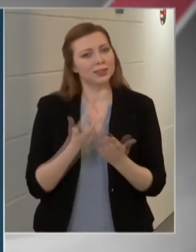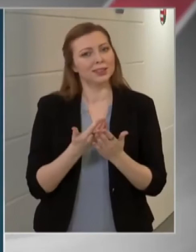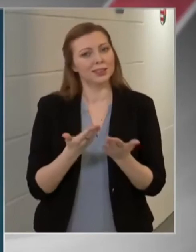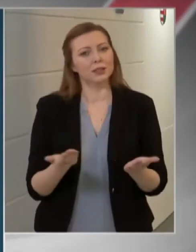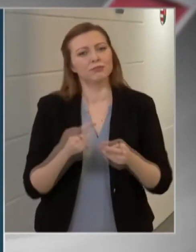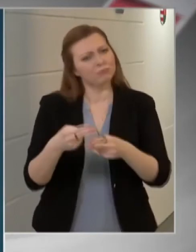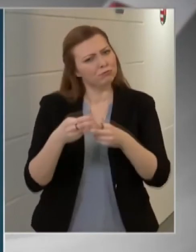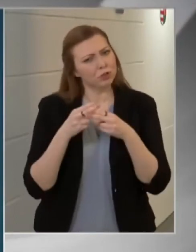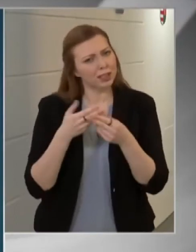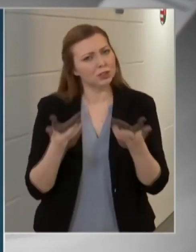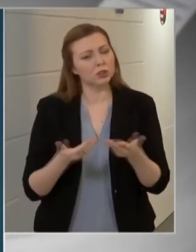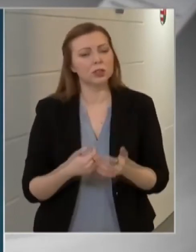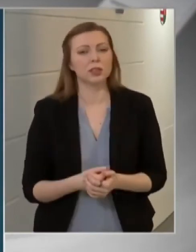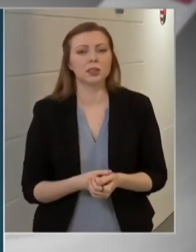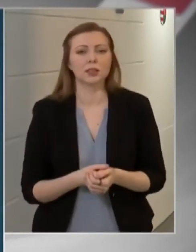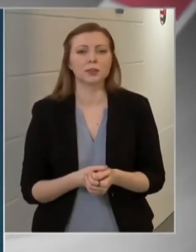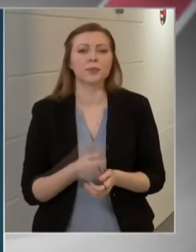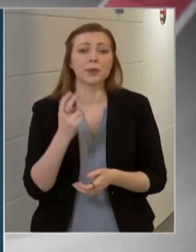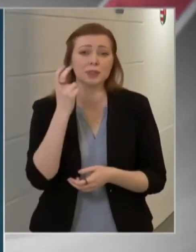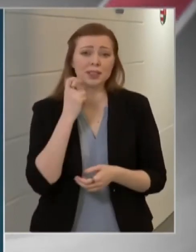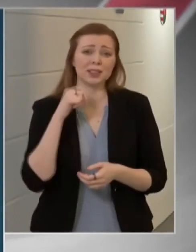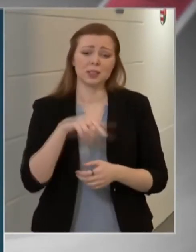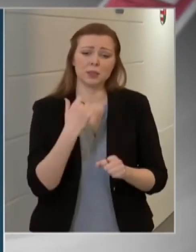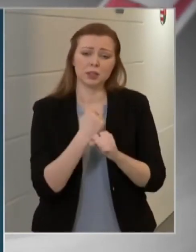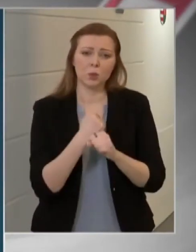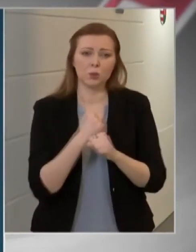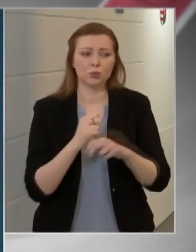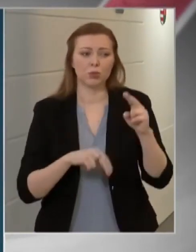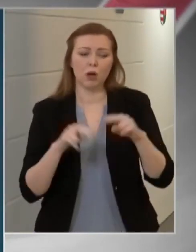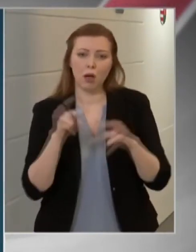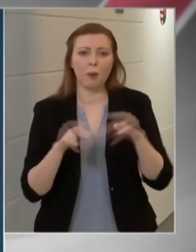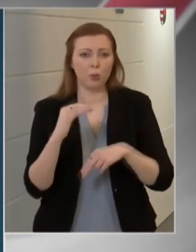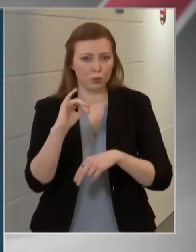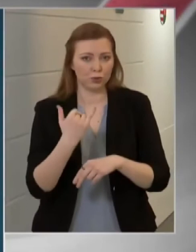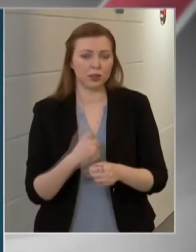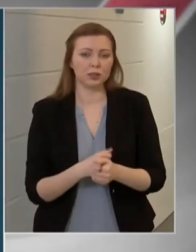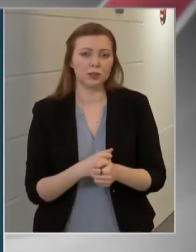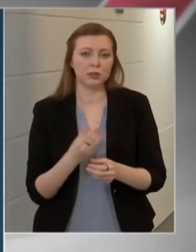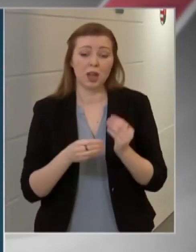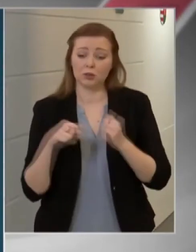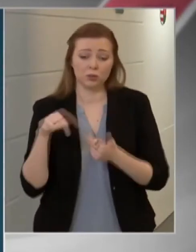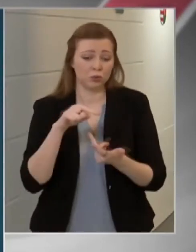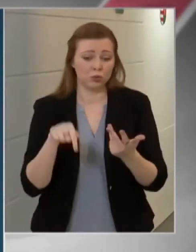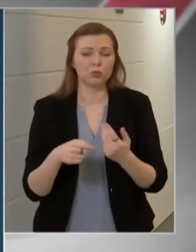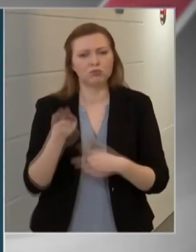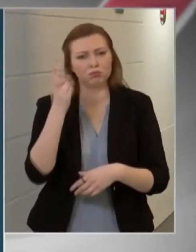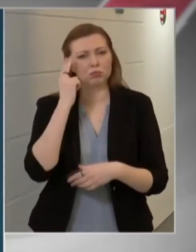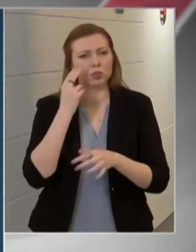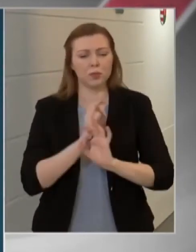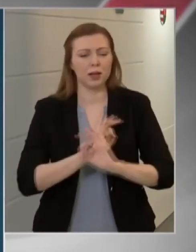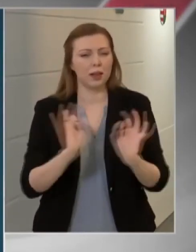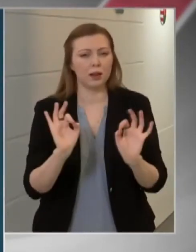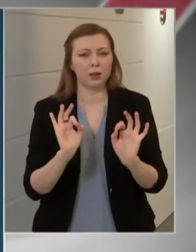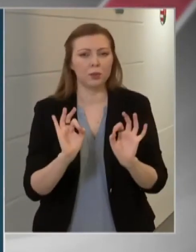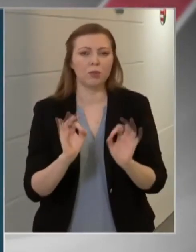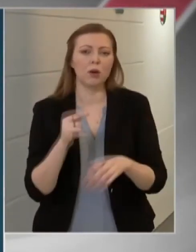megérkezett hazánkba a vakcina. December 26-ától kezdődően már folyamatosan zajlik az egészségügyi dolgozók